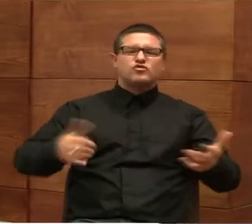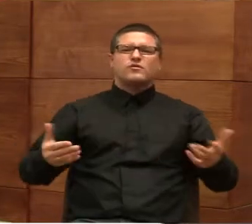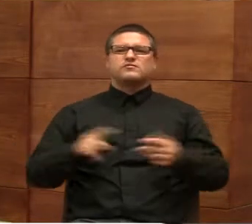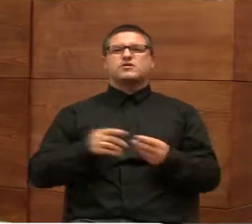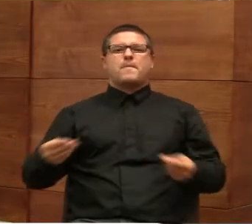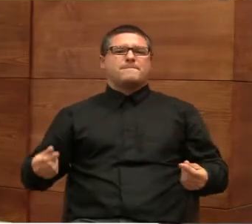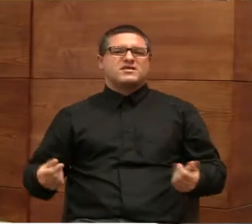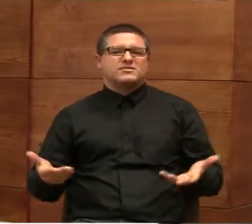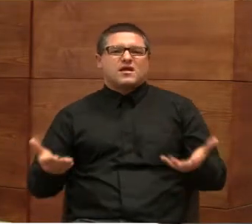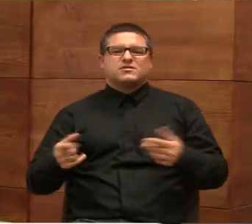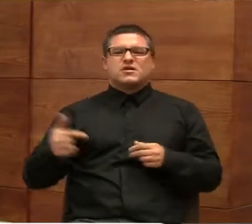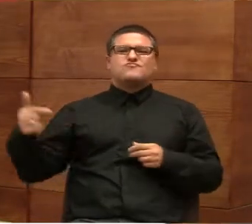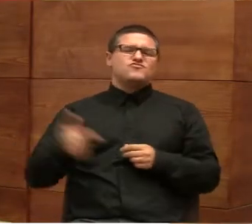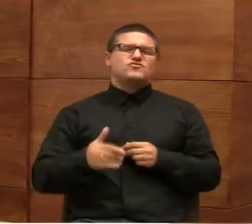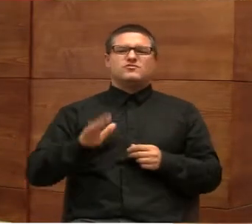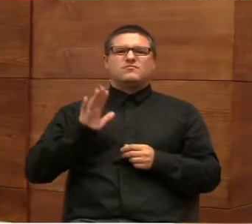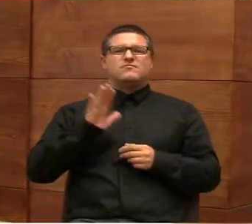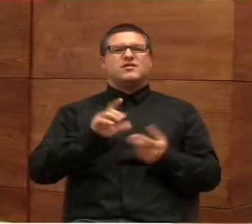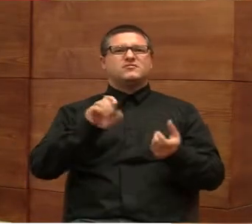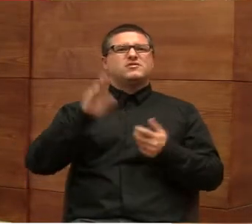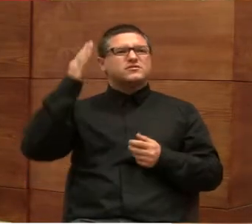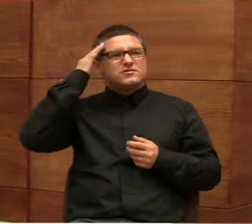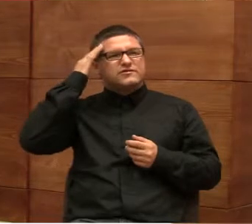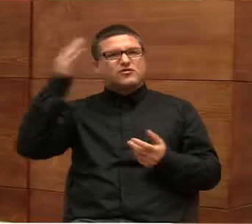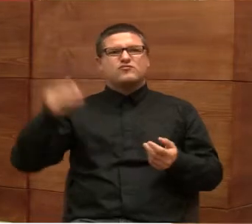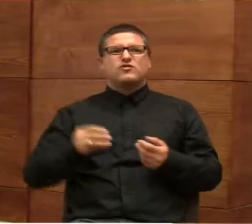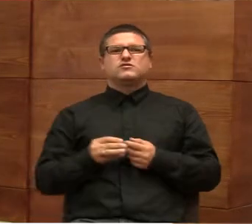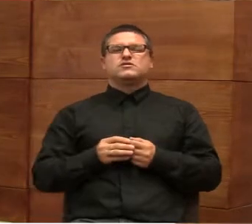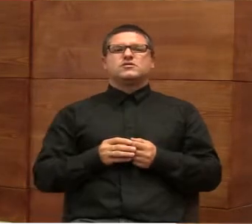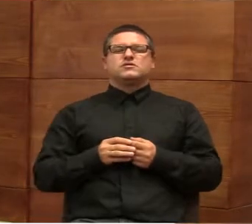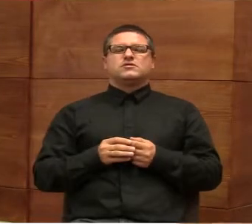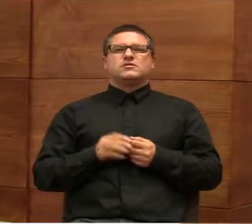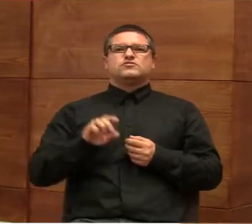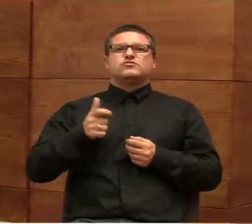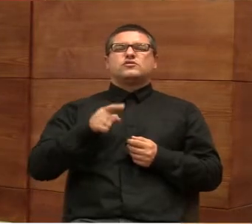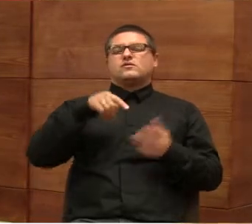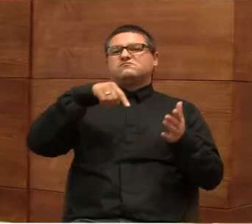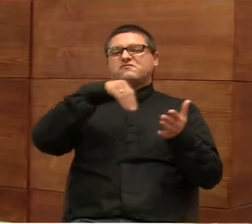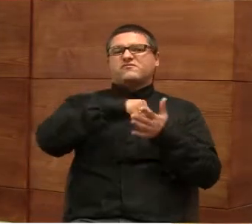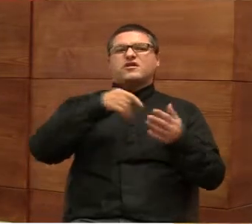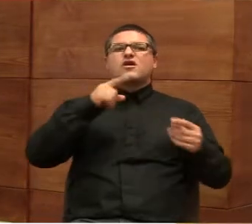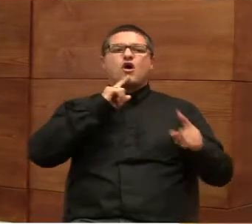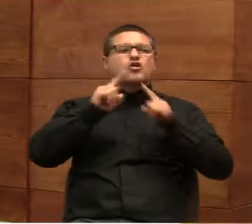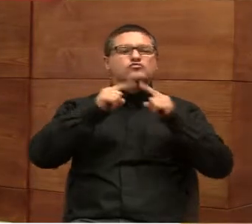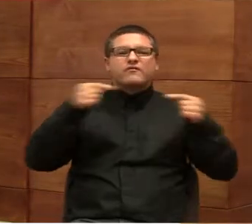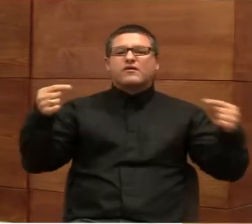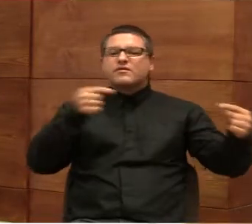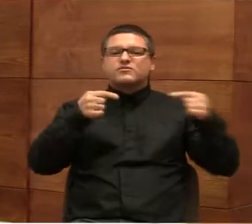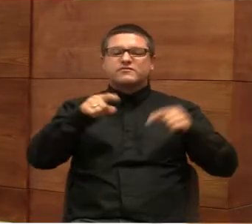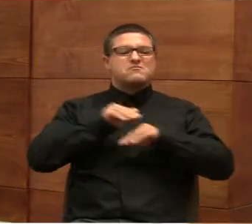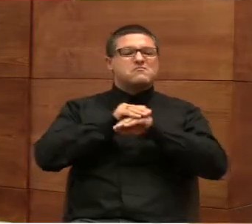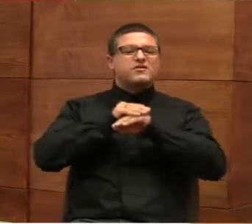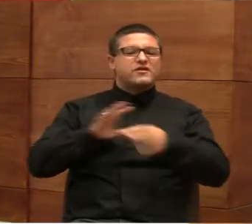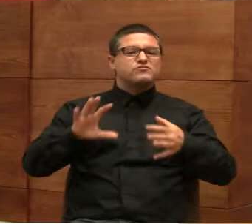biznes muszą mieć zdawać sobie sprawę z tego, co w tej dyskusji, którą prowadzimy w tym